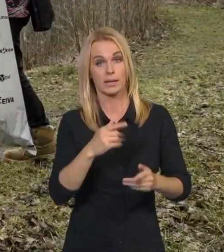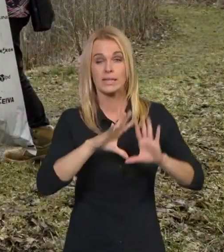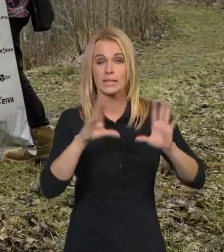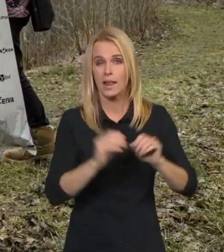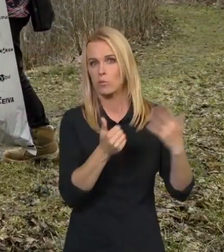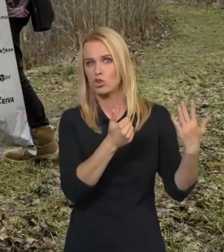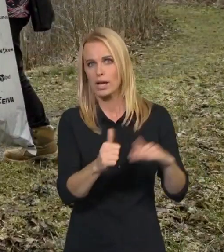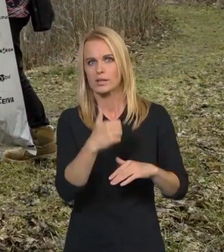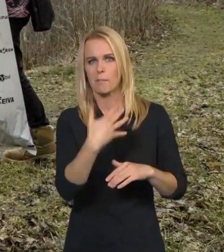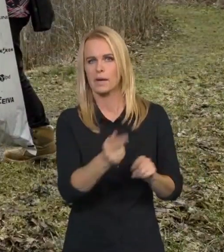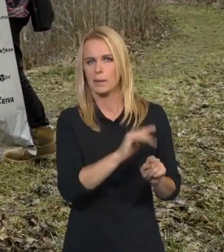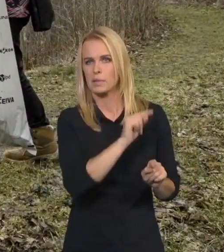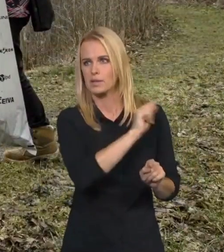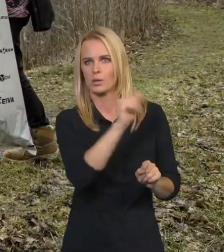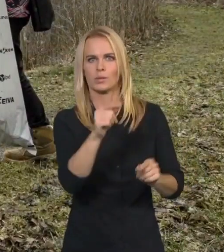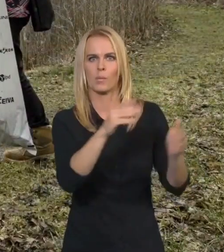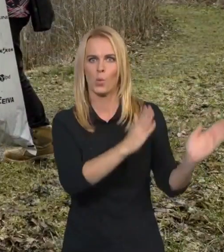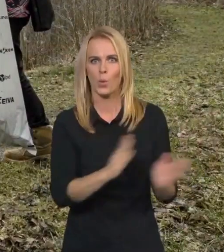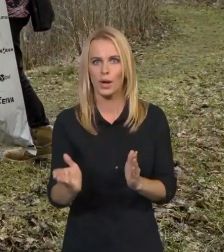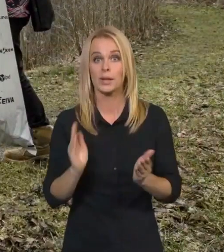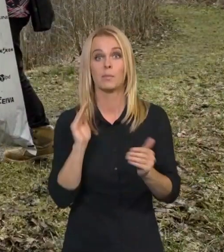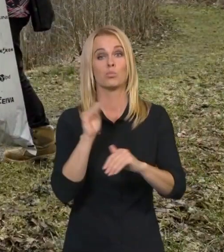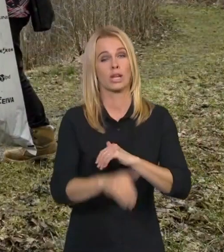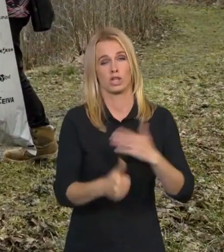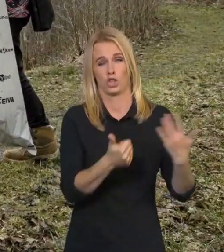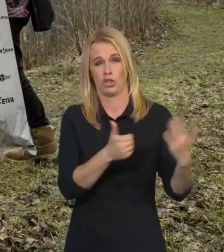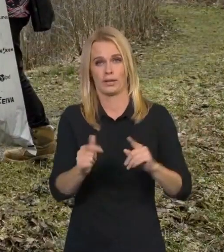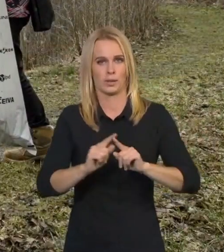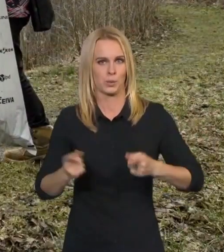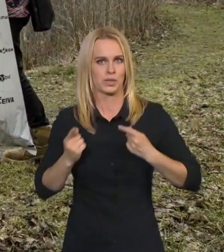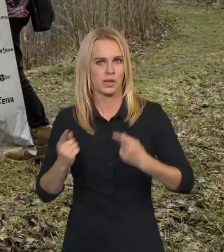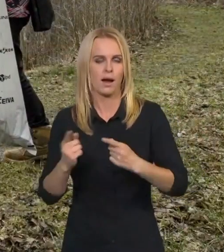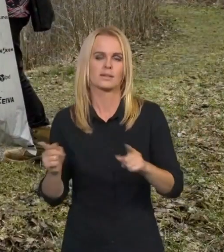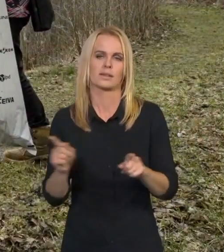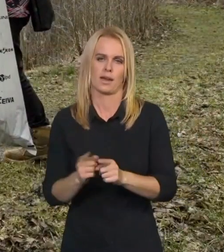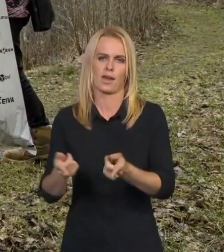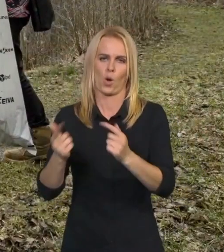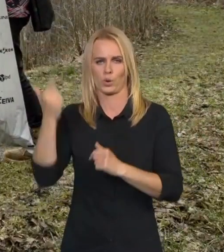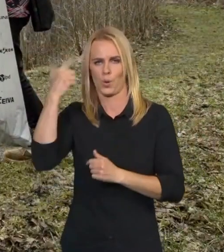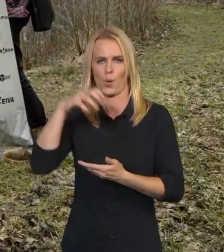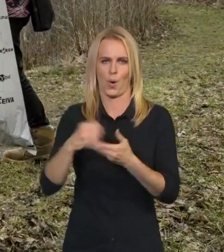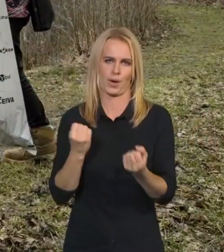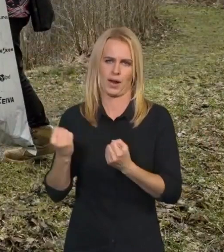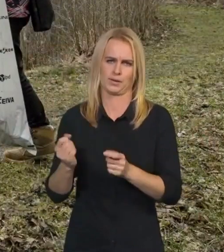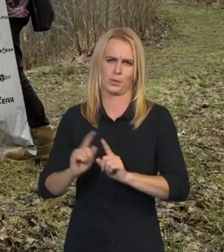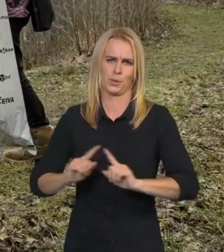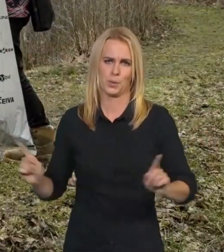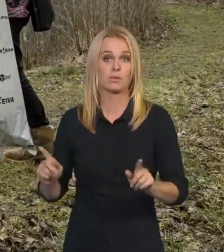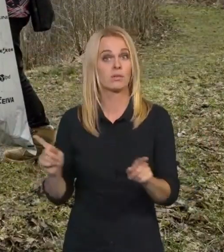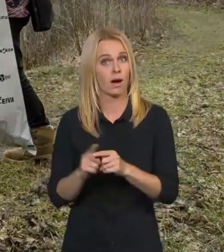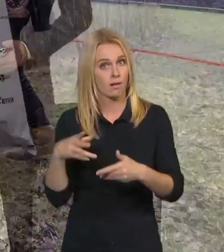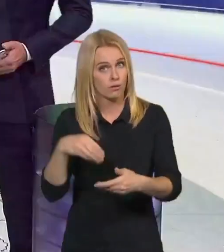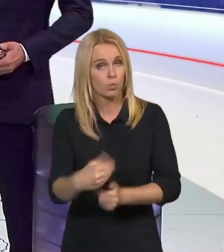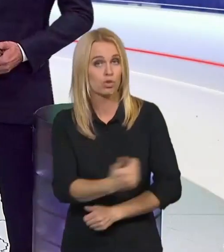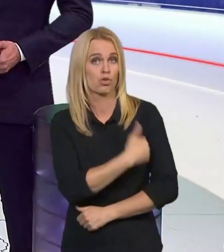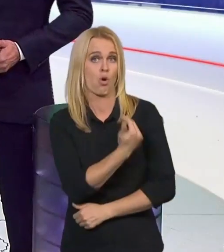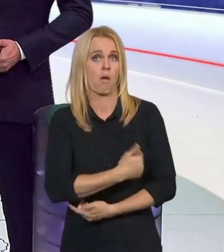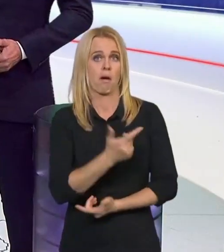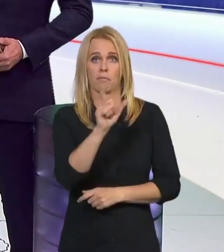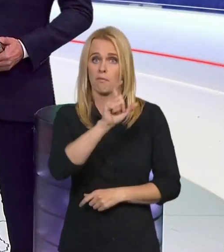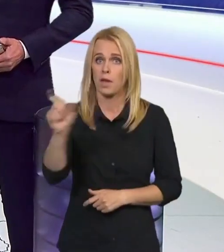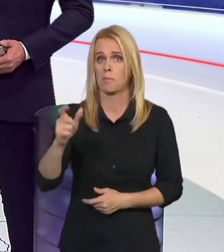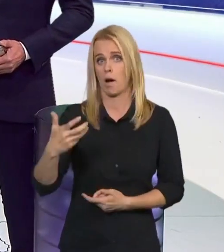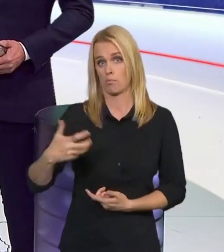krát. Víc než 600 dalších akcí svolali různé organizace. Zapojili se ale i školy, firmy anebo obce.